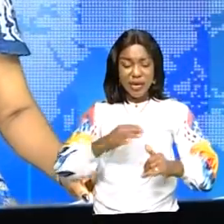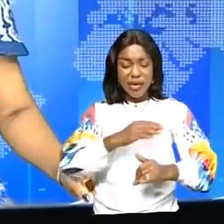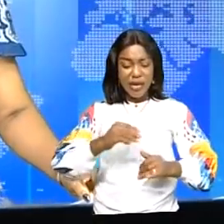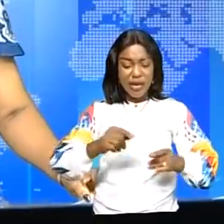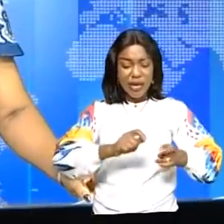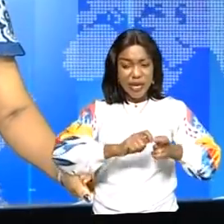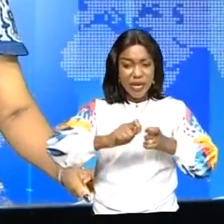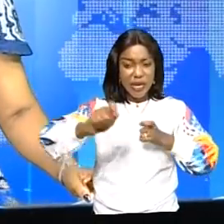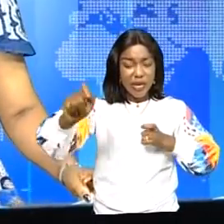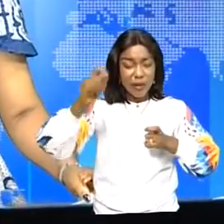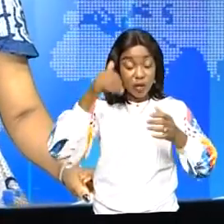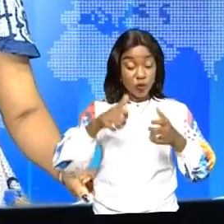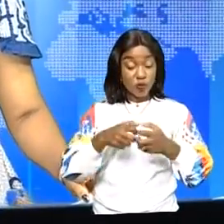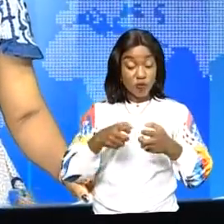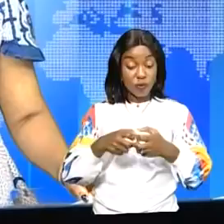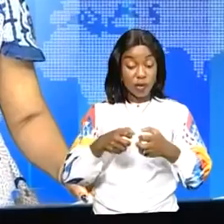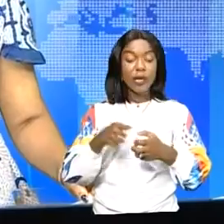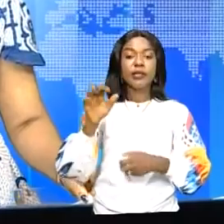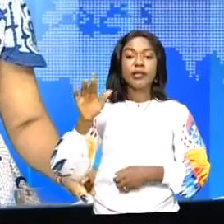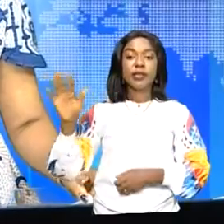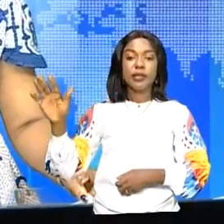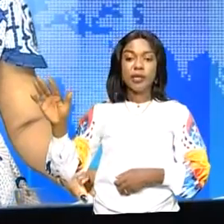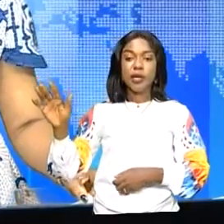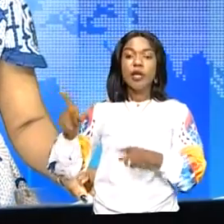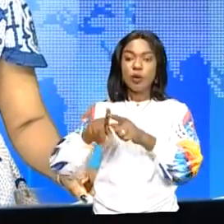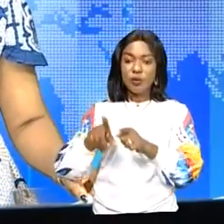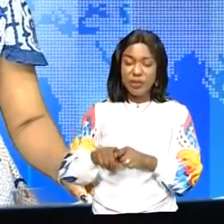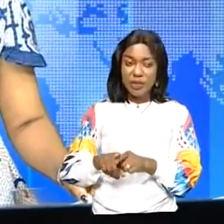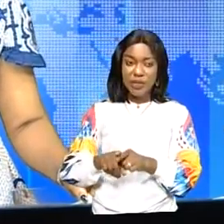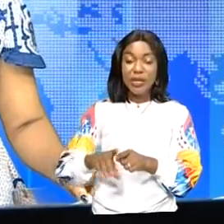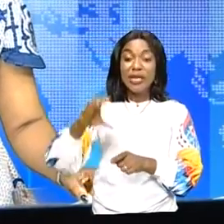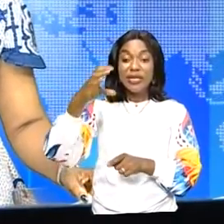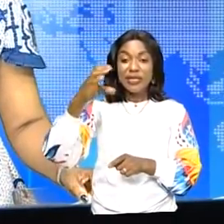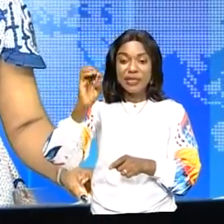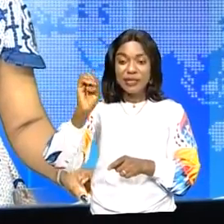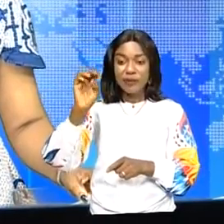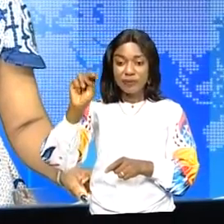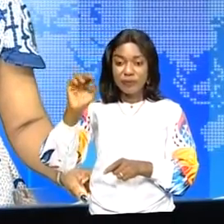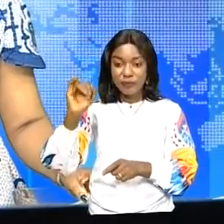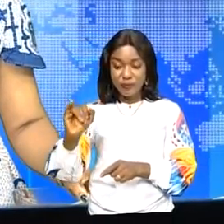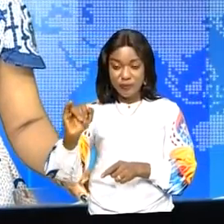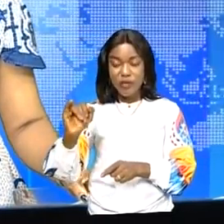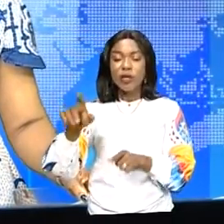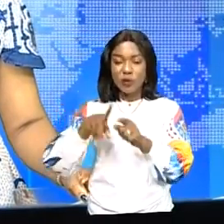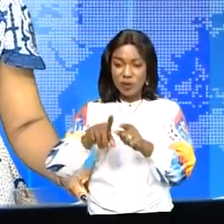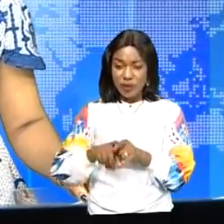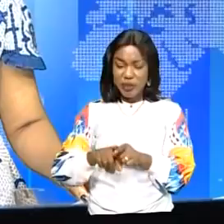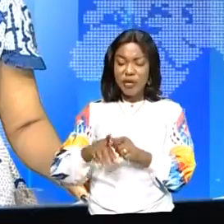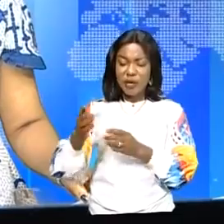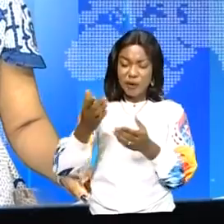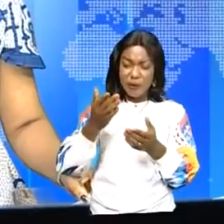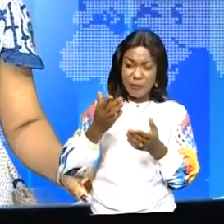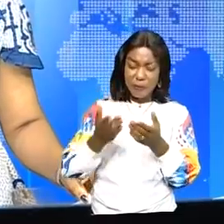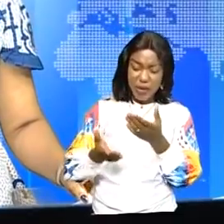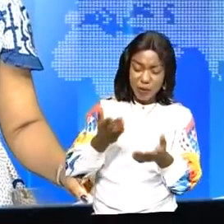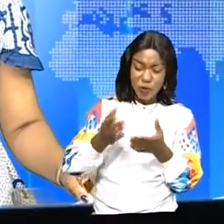Kinshasa, la CNI était face aux responsables des églises. Faut-il prioriser le choix des nouveaux animateurs de cette institution ?